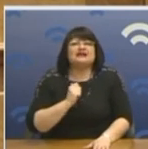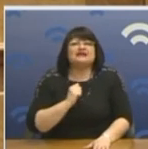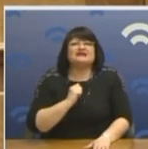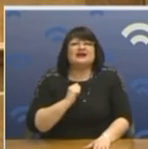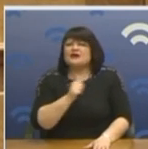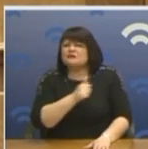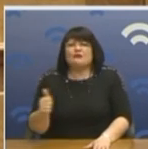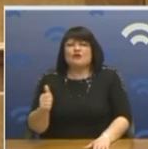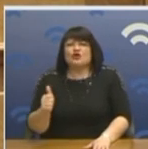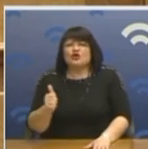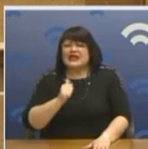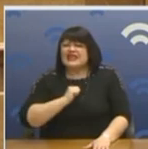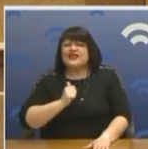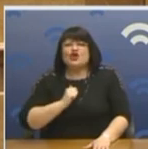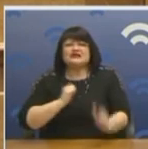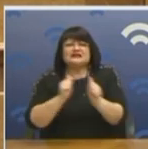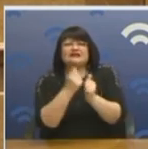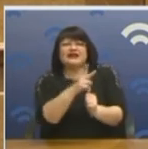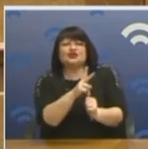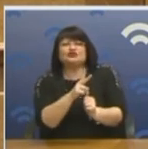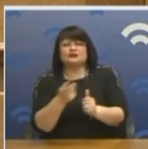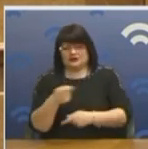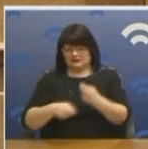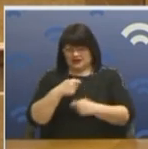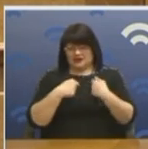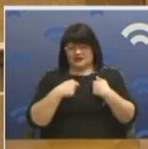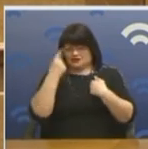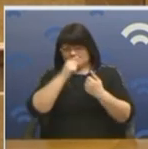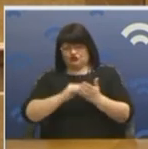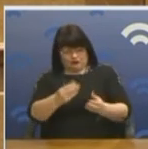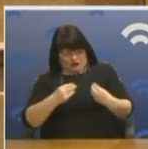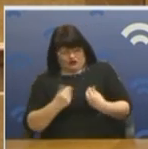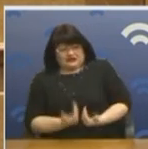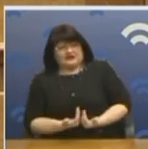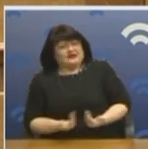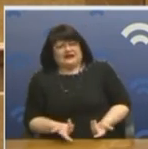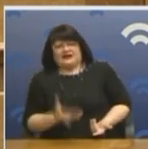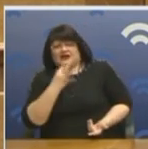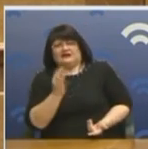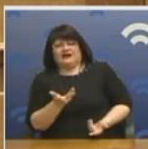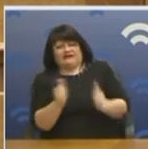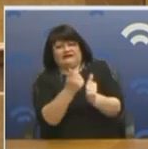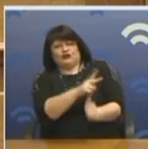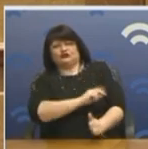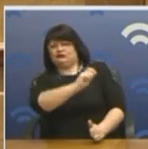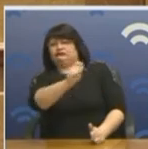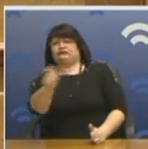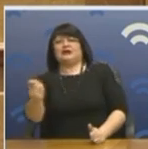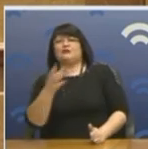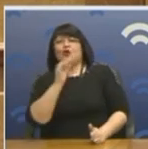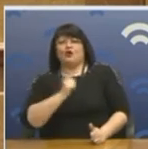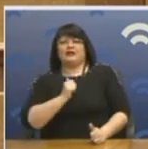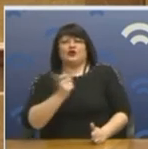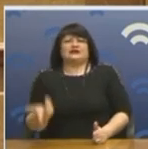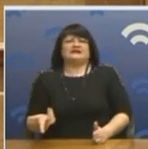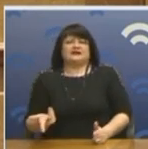ιδιότητες. Δεν κατάλαβα, φίλους σας. Και εμείς οι επιχειρήσεις έχουμε, παιδιά, μας έχουν προσωπικό. Δώστε 10 εκατομμύρια και σε εμάς. Το λέω αυτό, γιατί αυτό